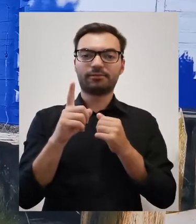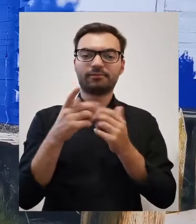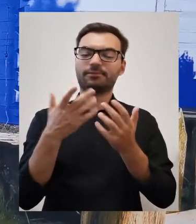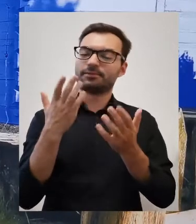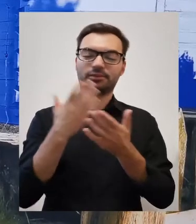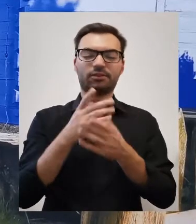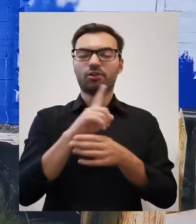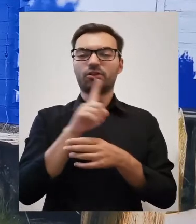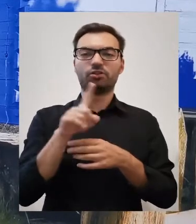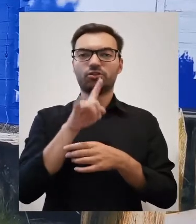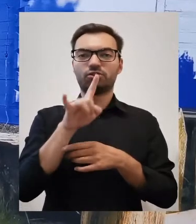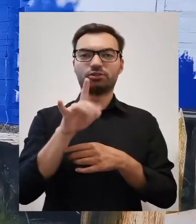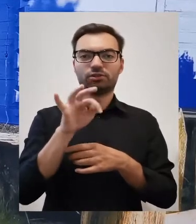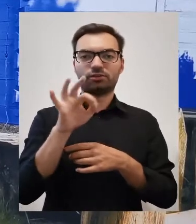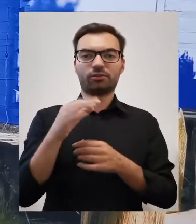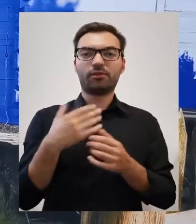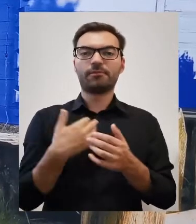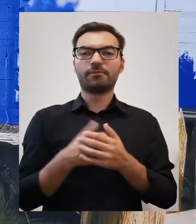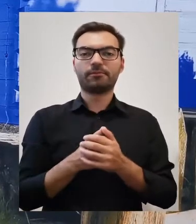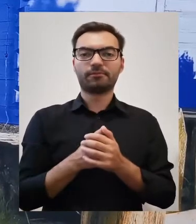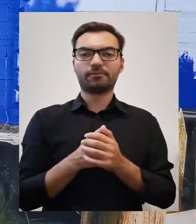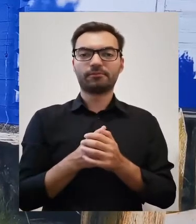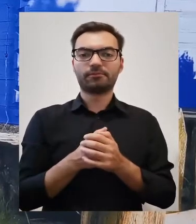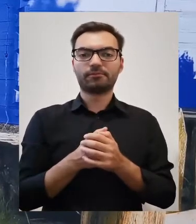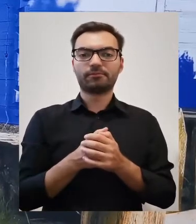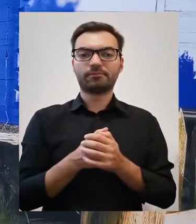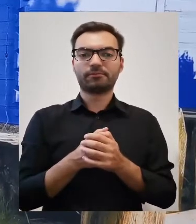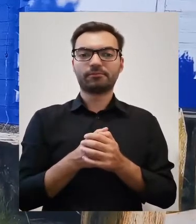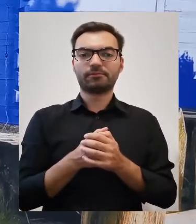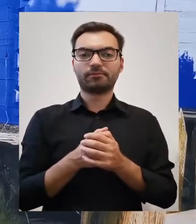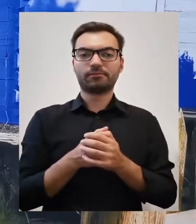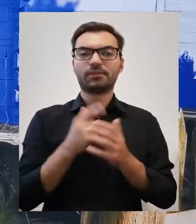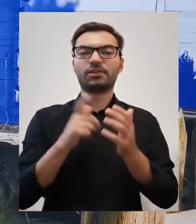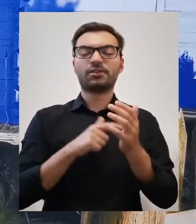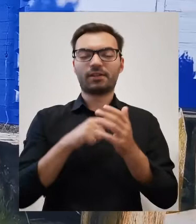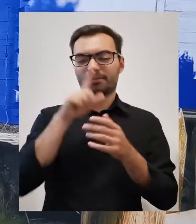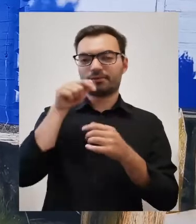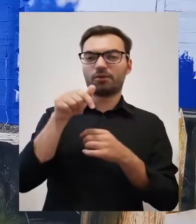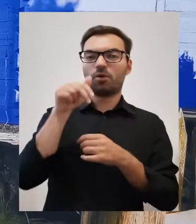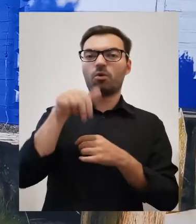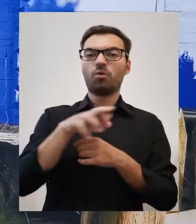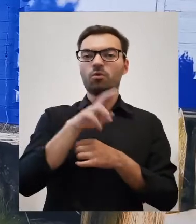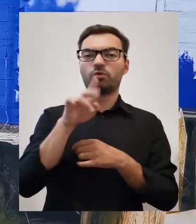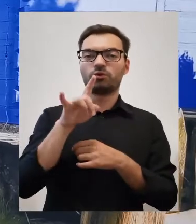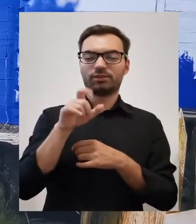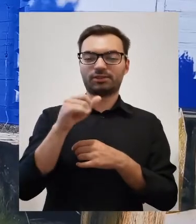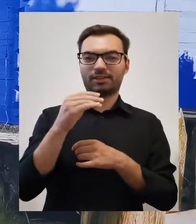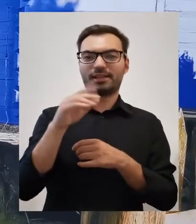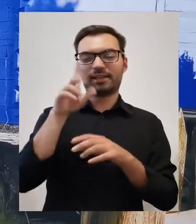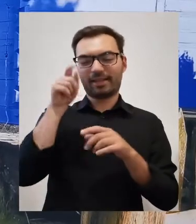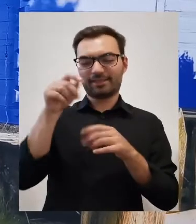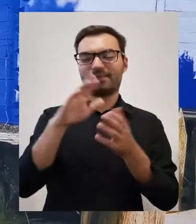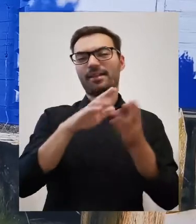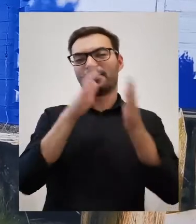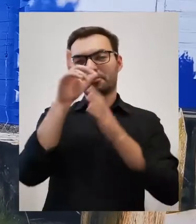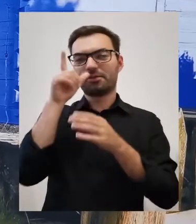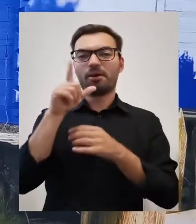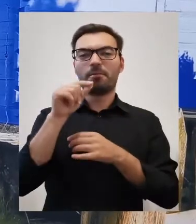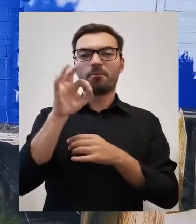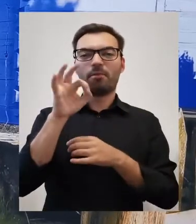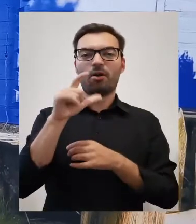tam to już tylko żyto. Dlatego nazywali ich często Urzeczanie Polesokami